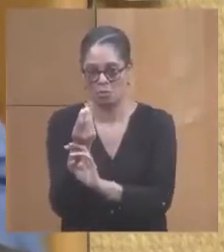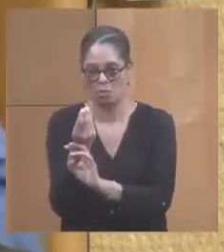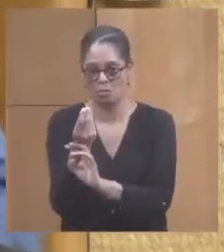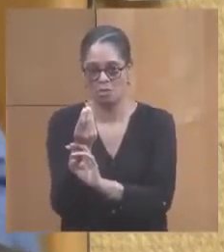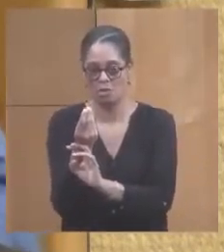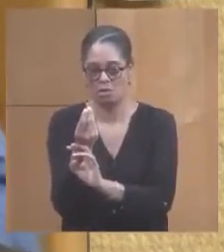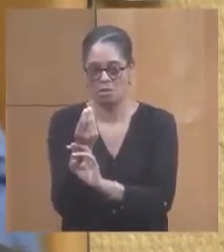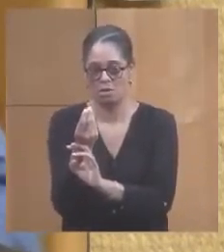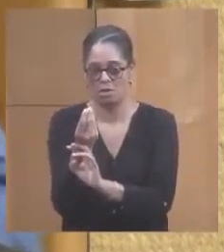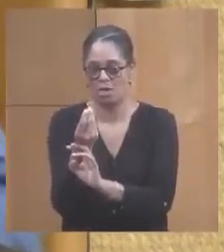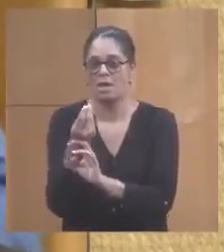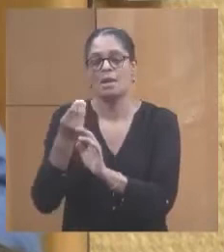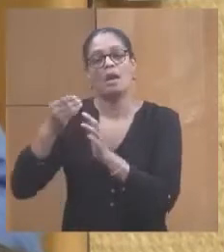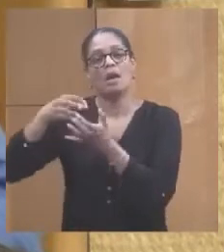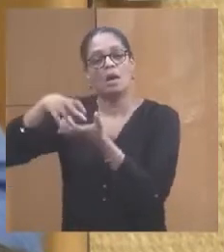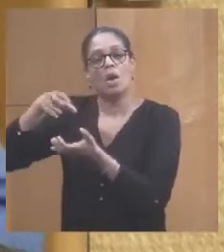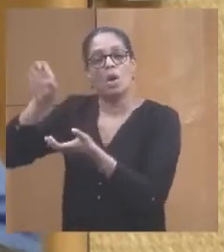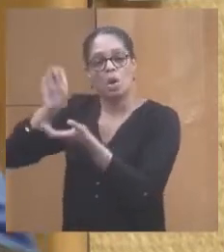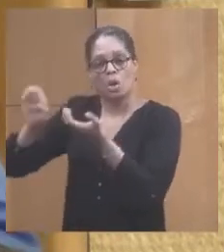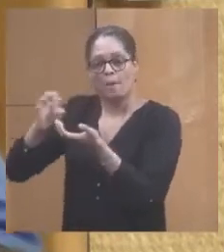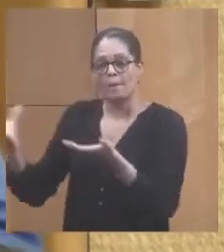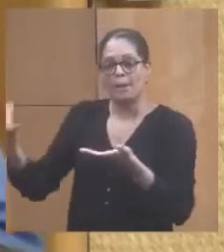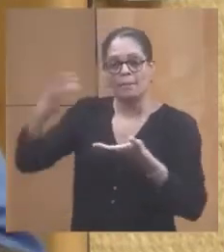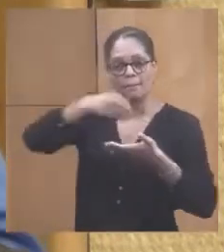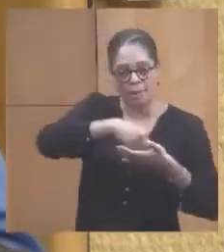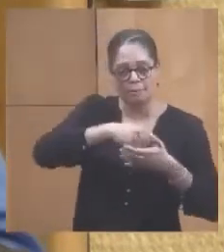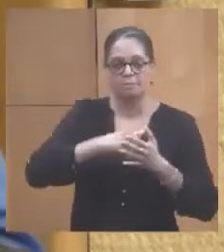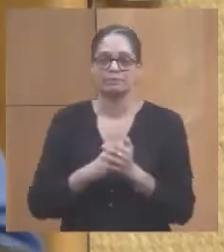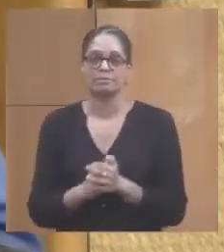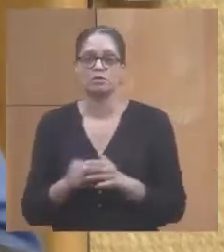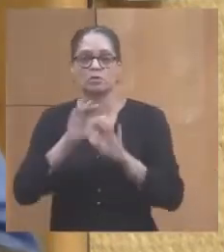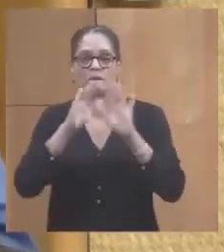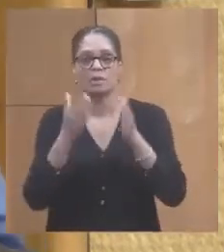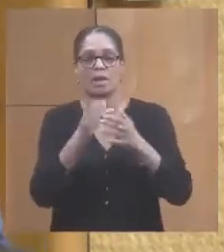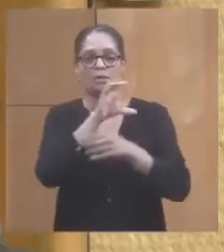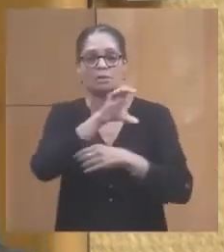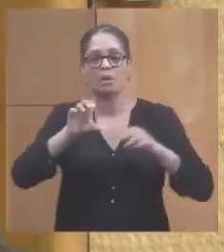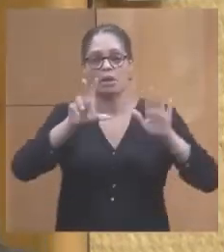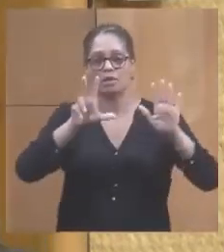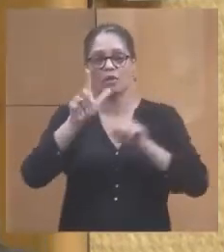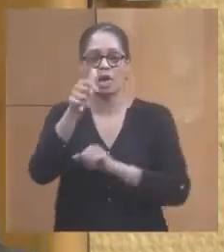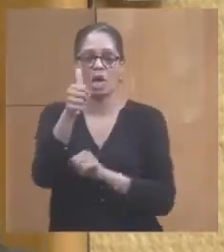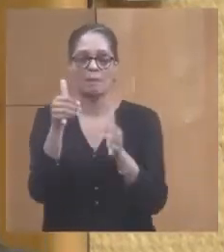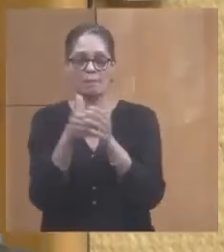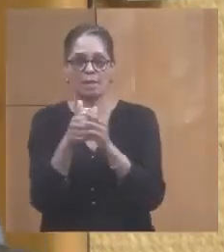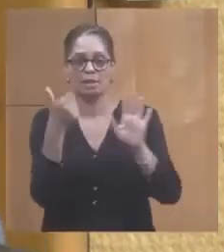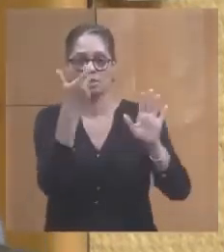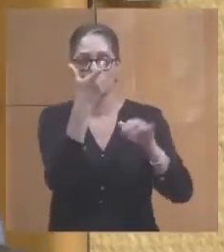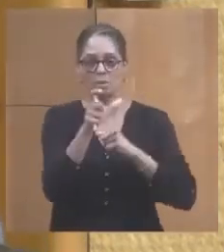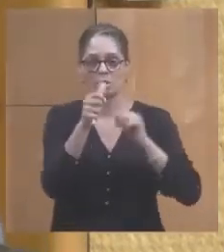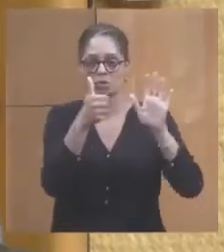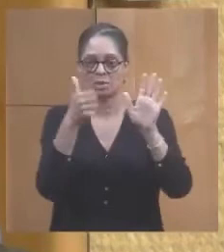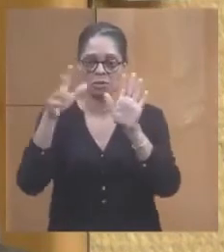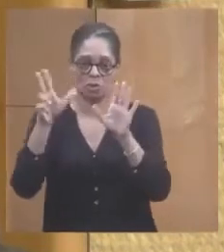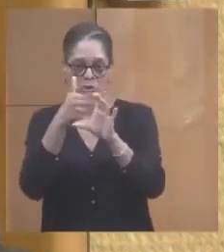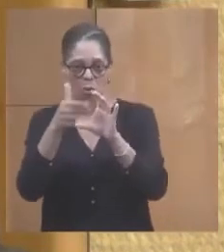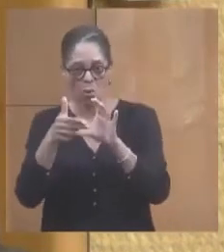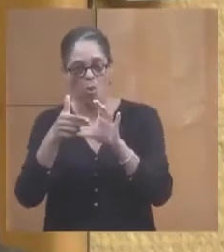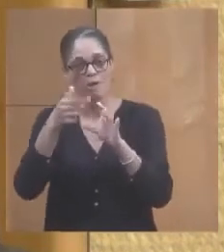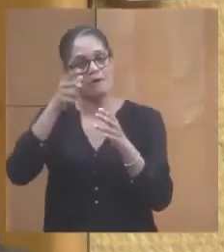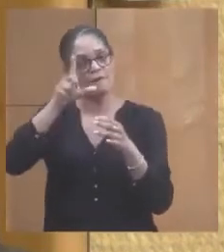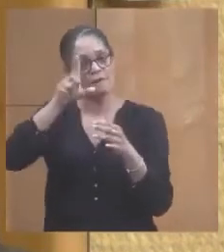intègre les codis européens. Donc pour un coût total de 181 268,20 hors taxes,